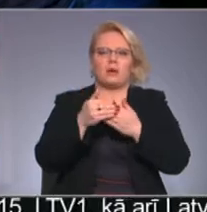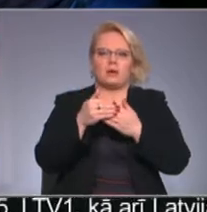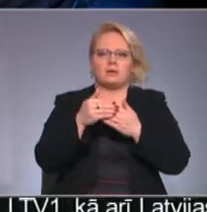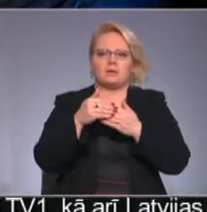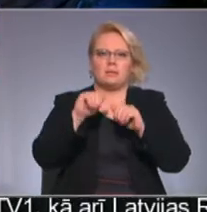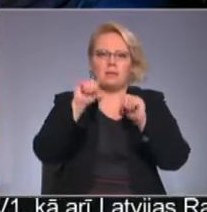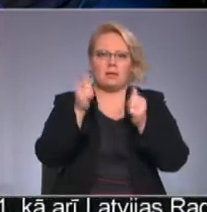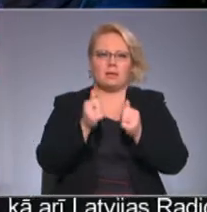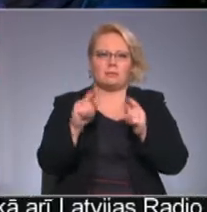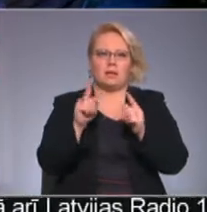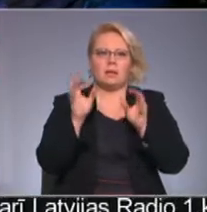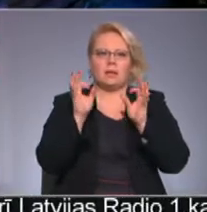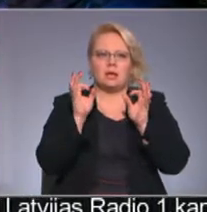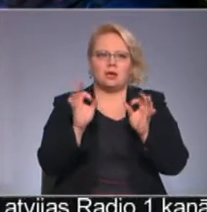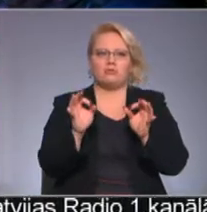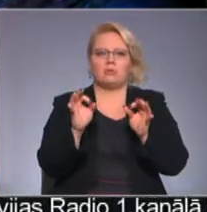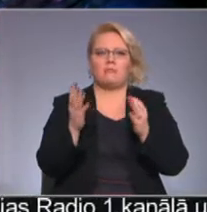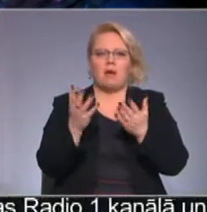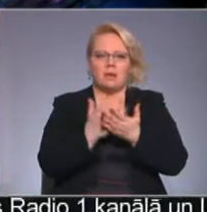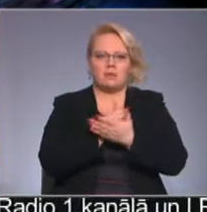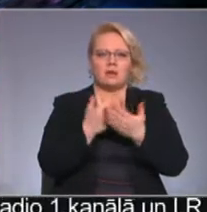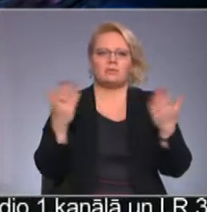Ir tiešām atrasti kaut kur.